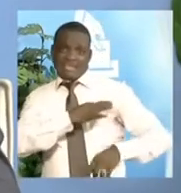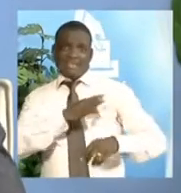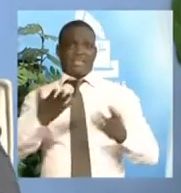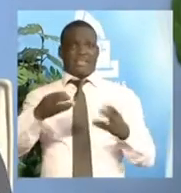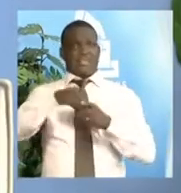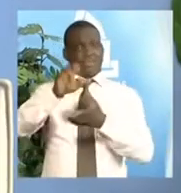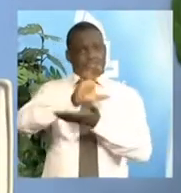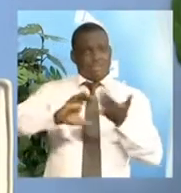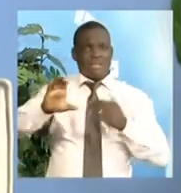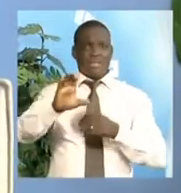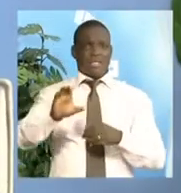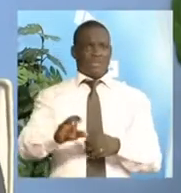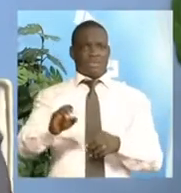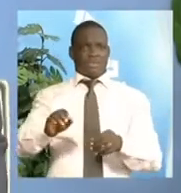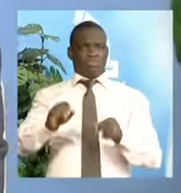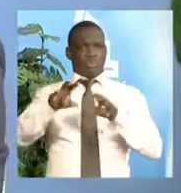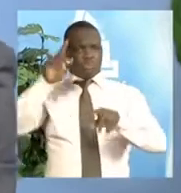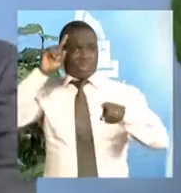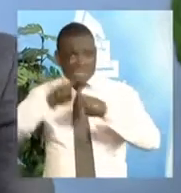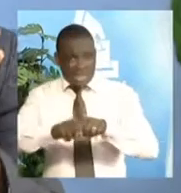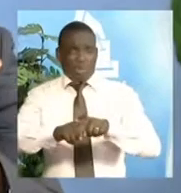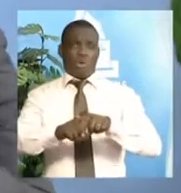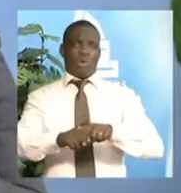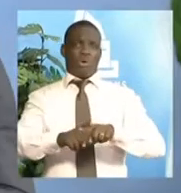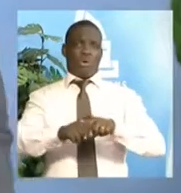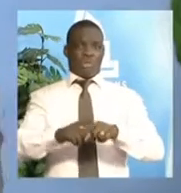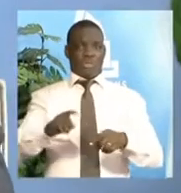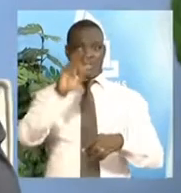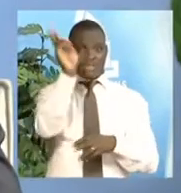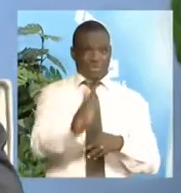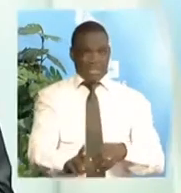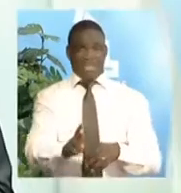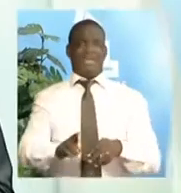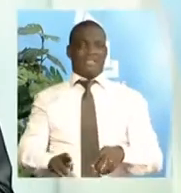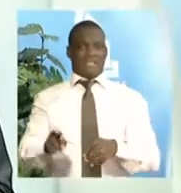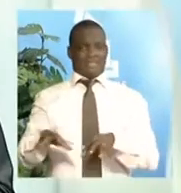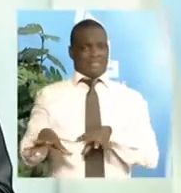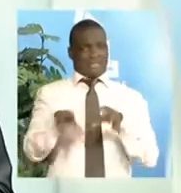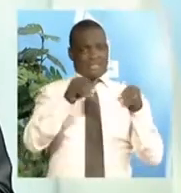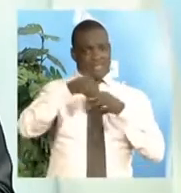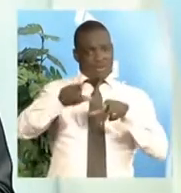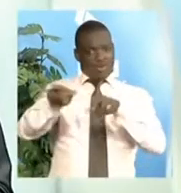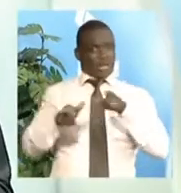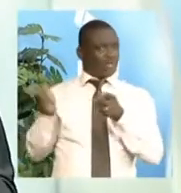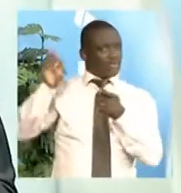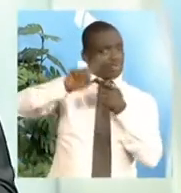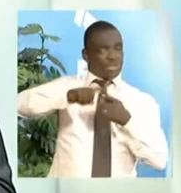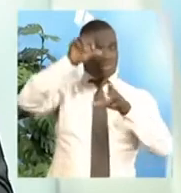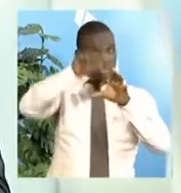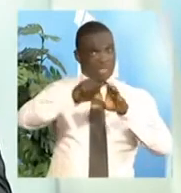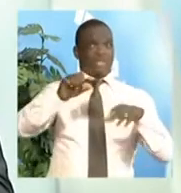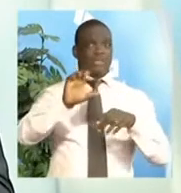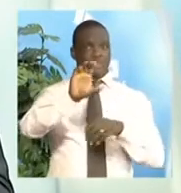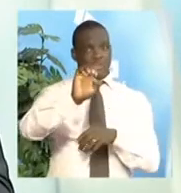circonscription tombent d'accord sur les résultats qui partent de là jusqu'au siège. – Mais vous savez,